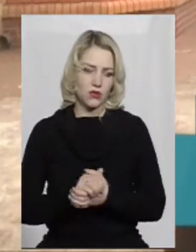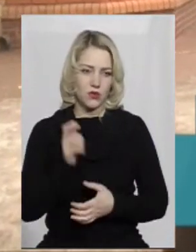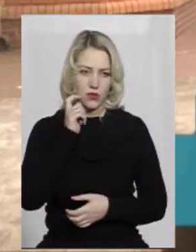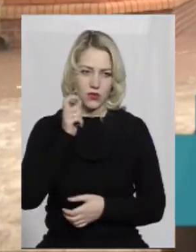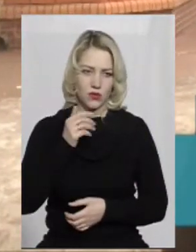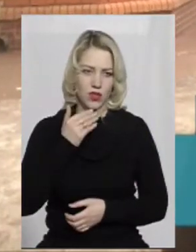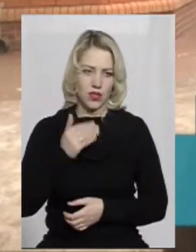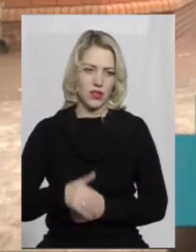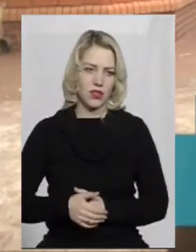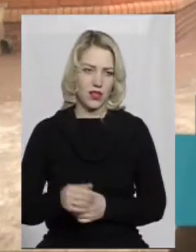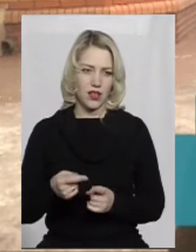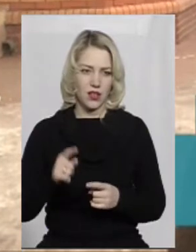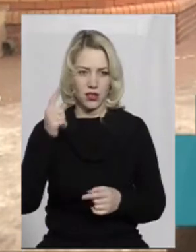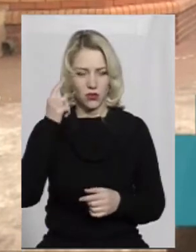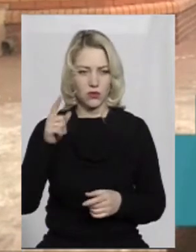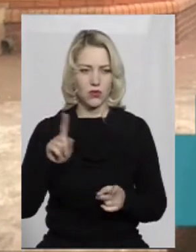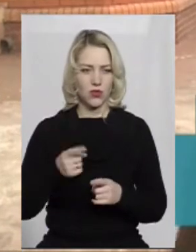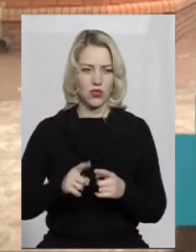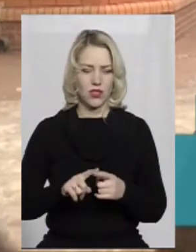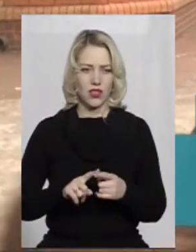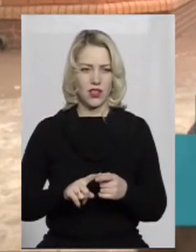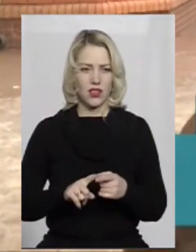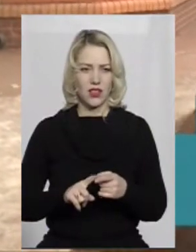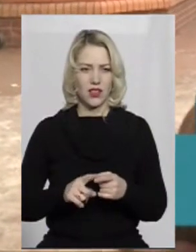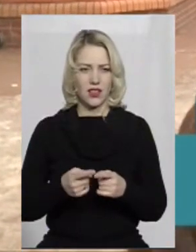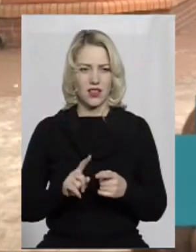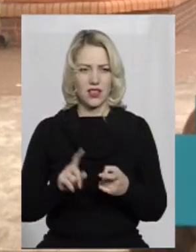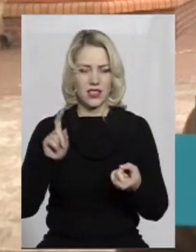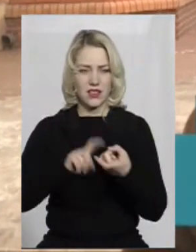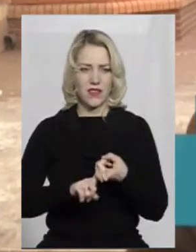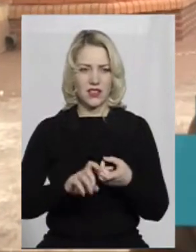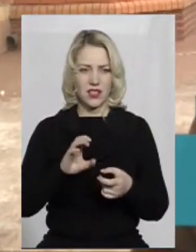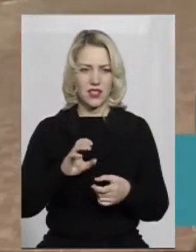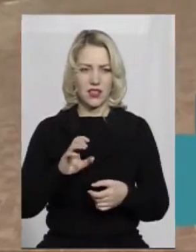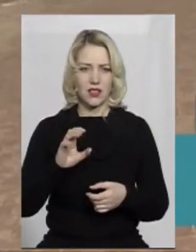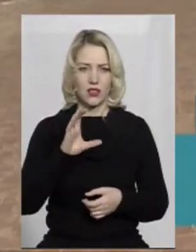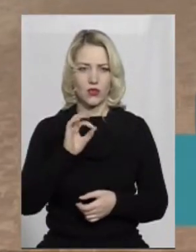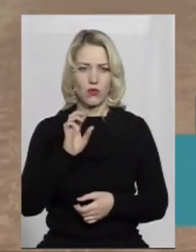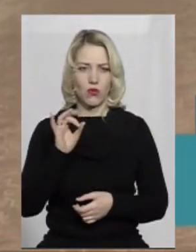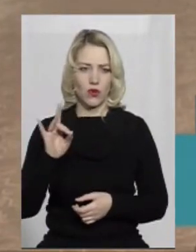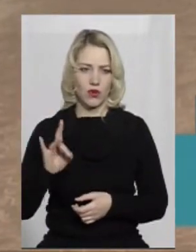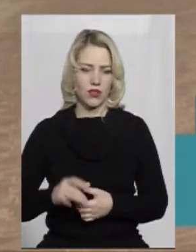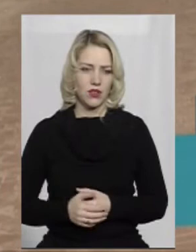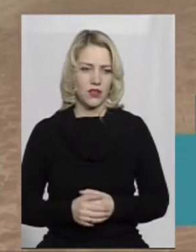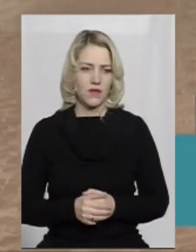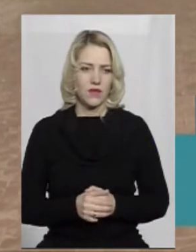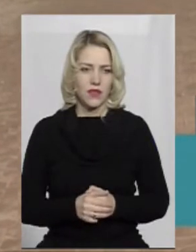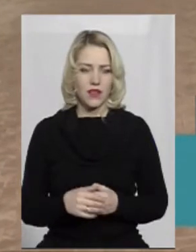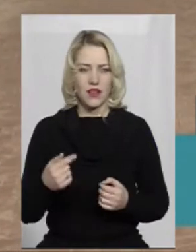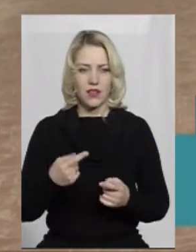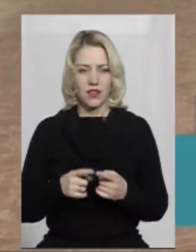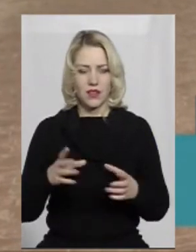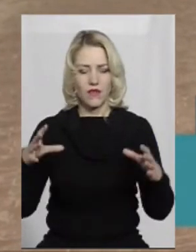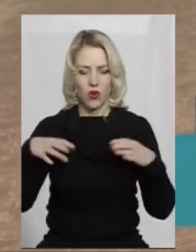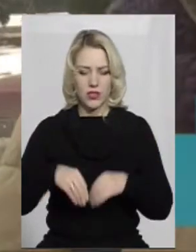– я думаю, мабуть, що це зв'язано з Собором. Я так вважаю. День Воз'єднання Західної України